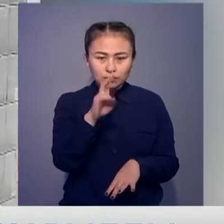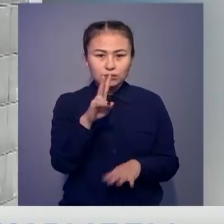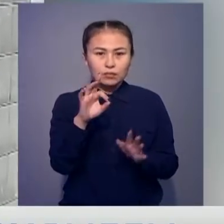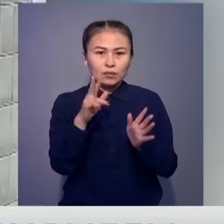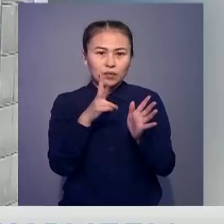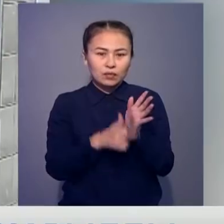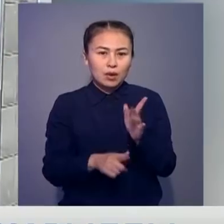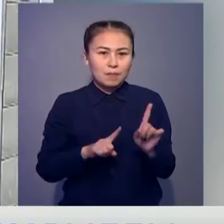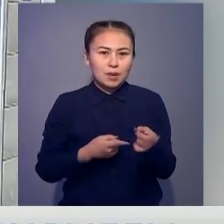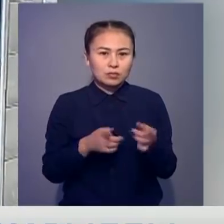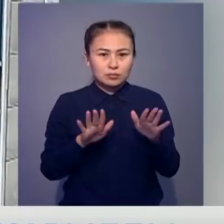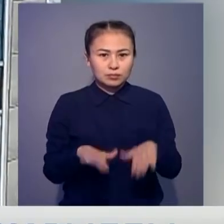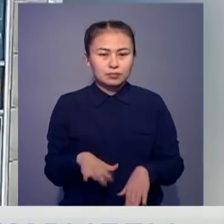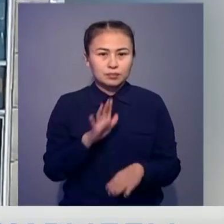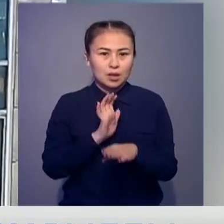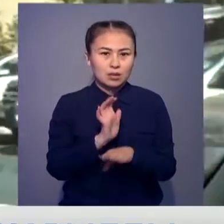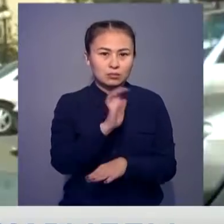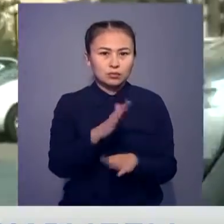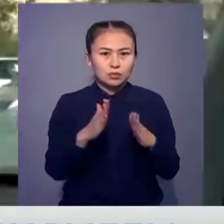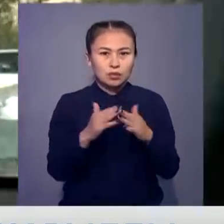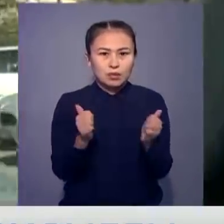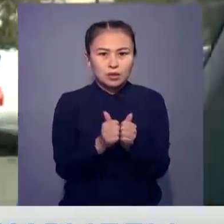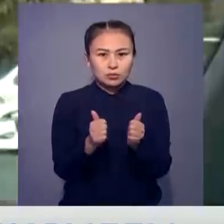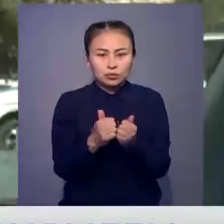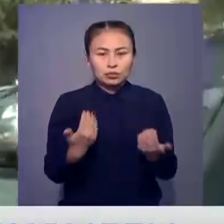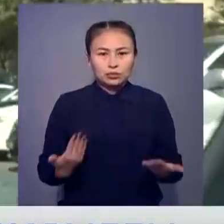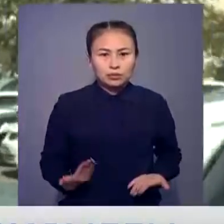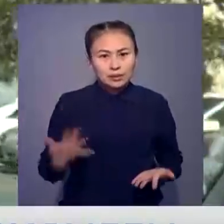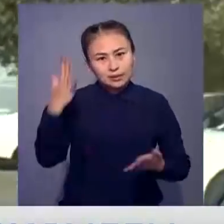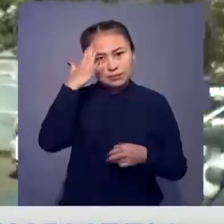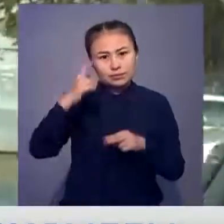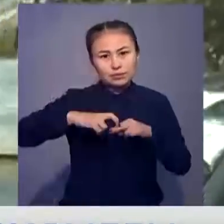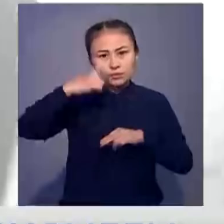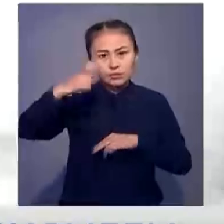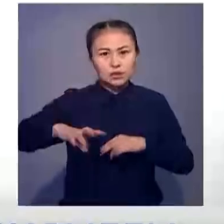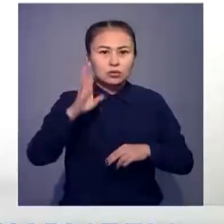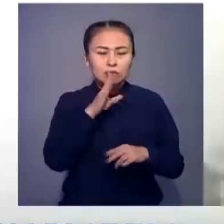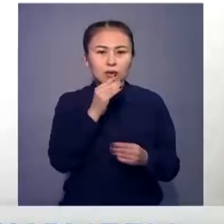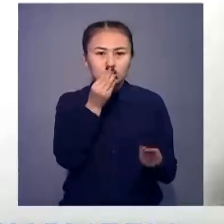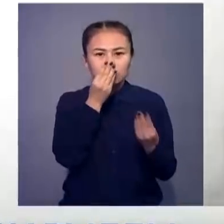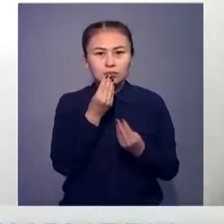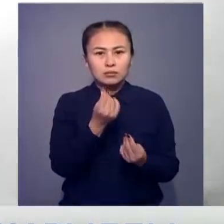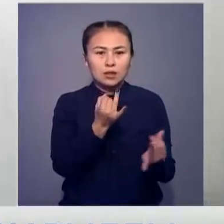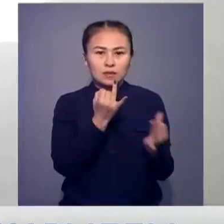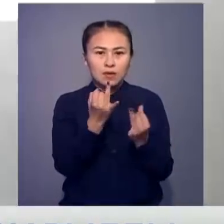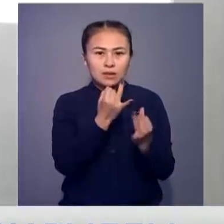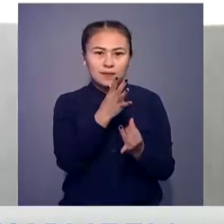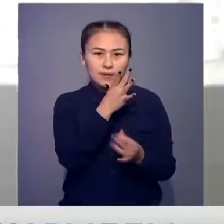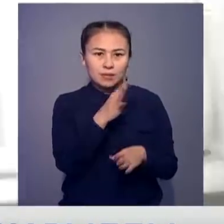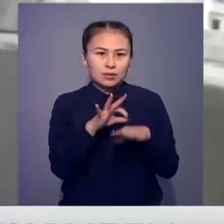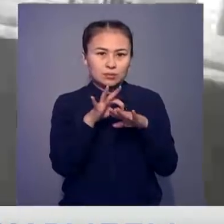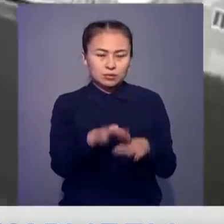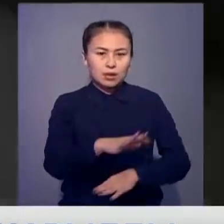080 патрулдік екипажы жіберлет. Көрші үйдің тұрғындарыда секір мекші болған әйелді сөзге айналдырып, уақыт соза тұрады.